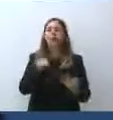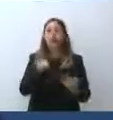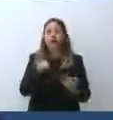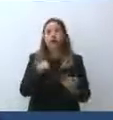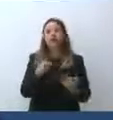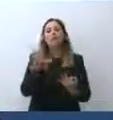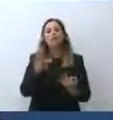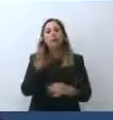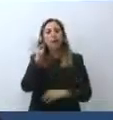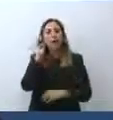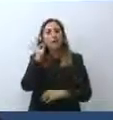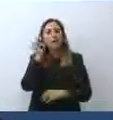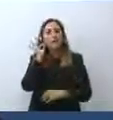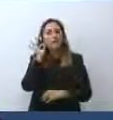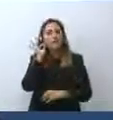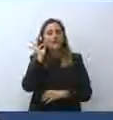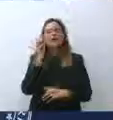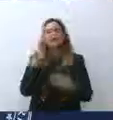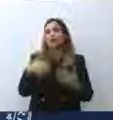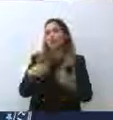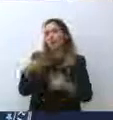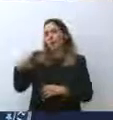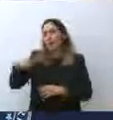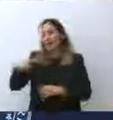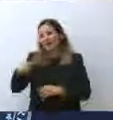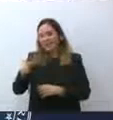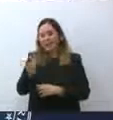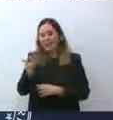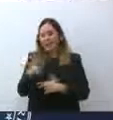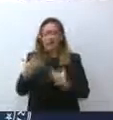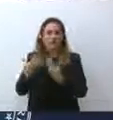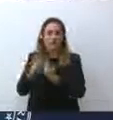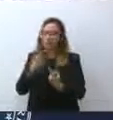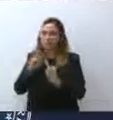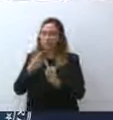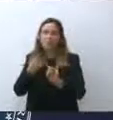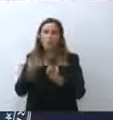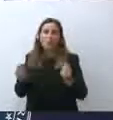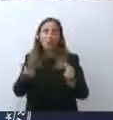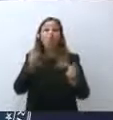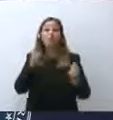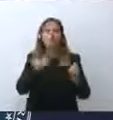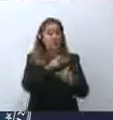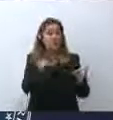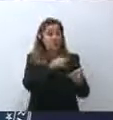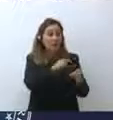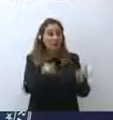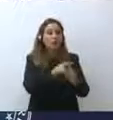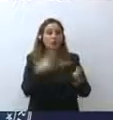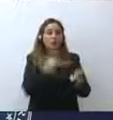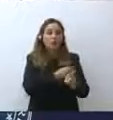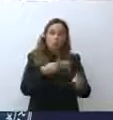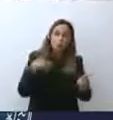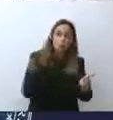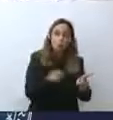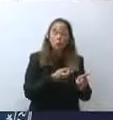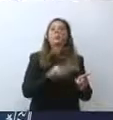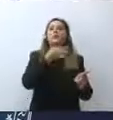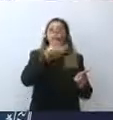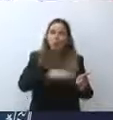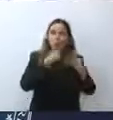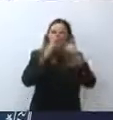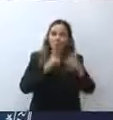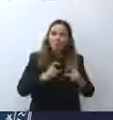molto, abbiamo parlato molto col Presidente, laddove vi siano delle classi in cui sono tutti vaccinati possono togliere la mascherina e quindi si può